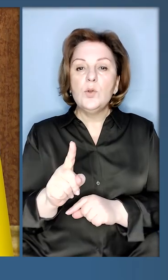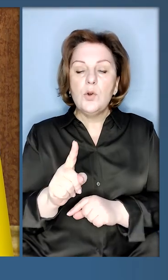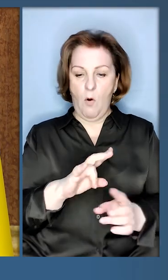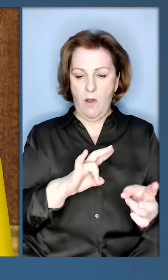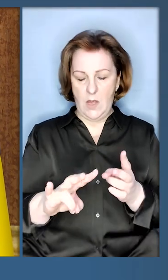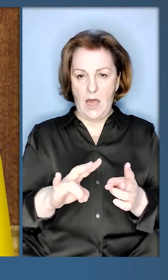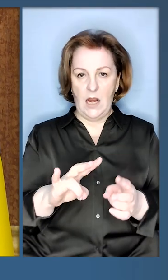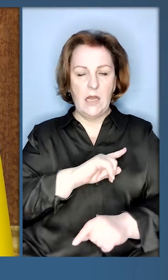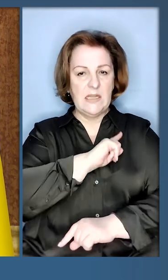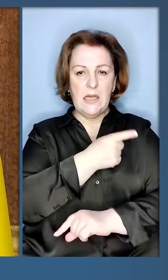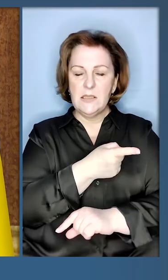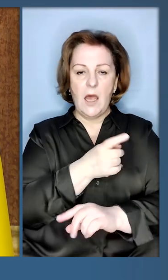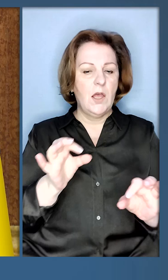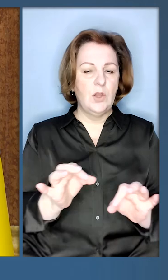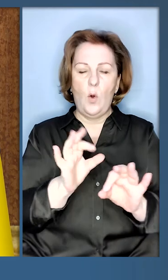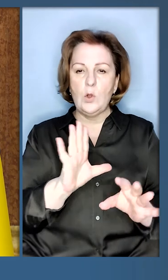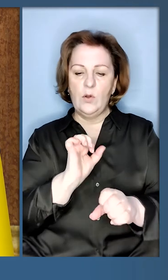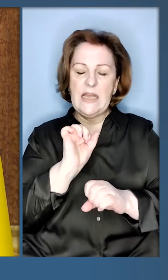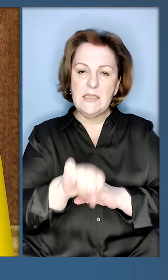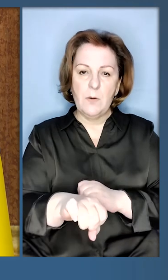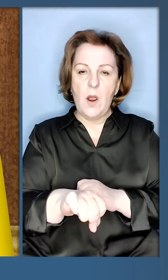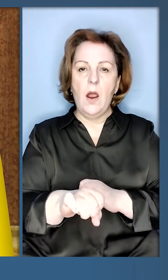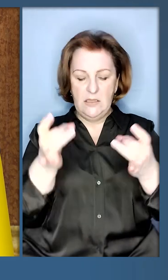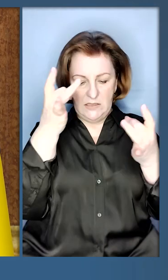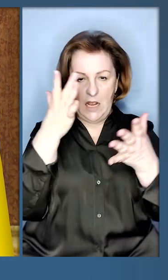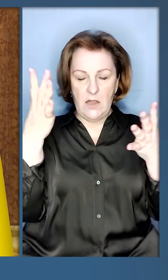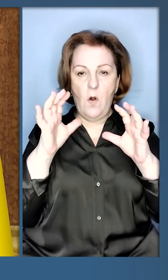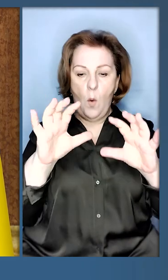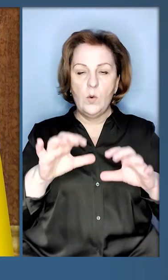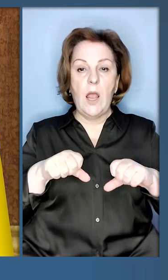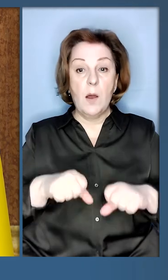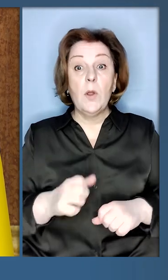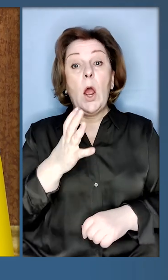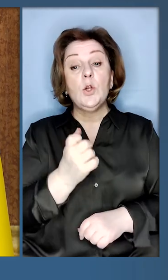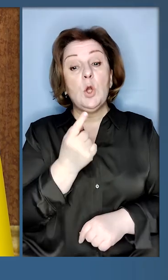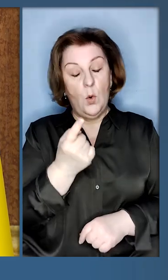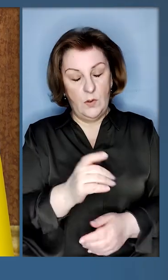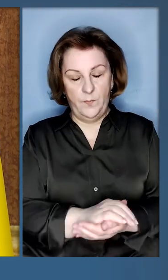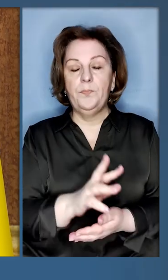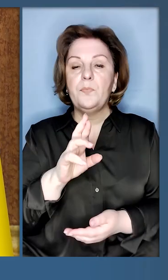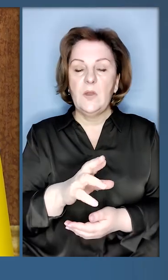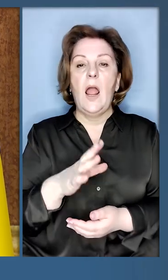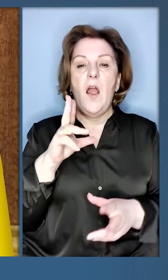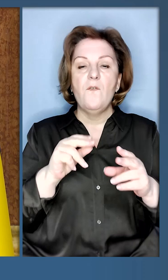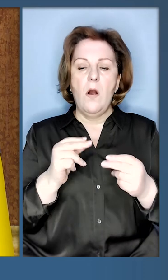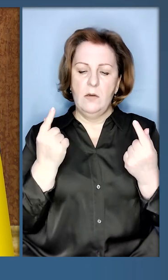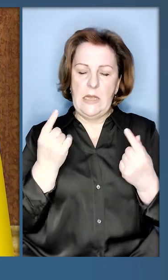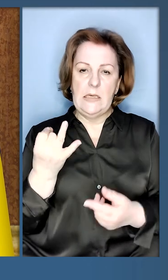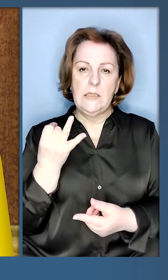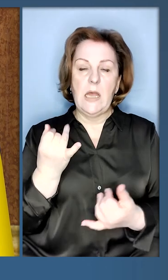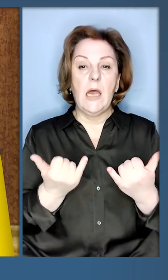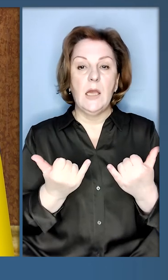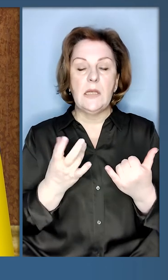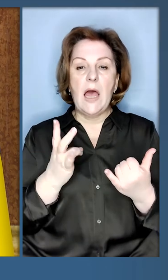терористична сила ніколи не зламає цивілізоване право. Іще одне, я вважаю теж історично, сьогодні